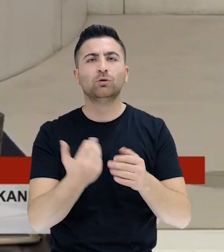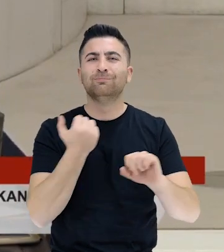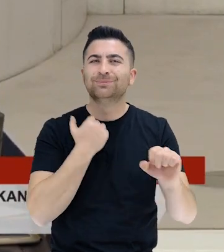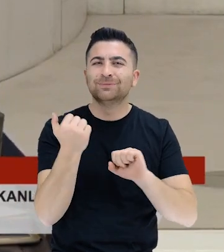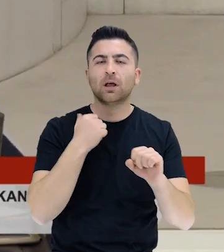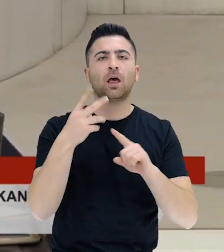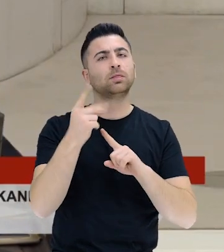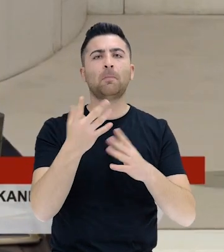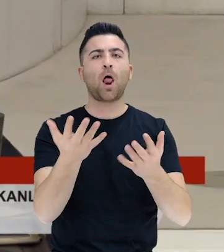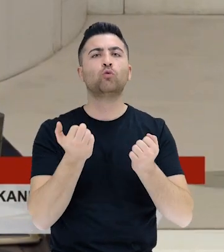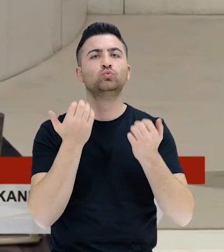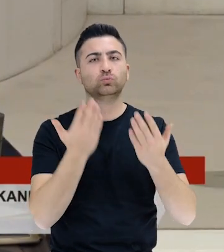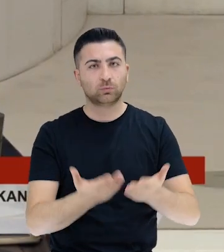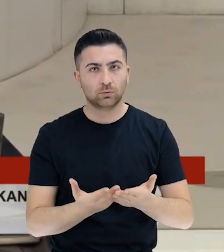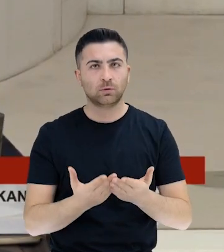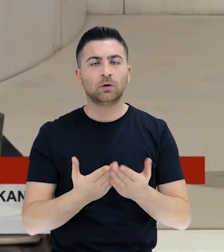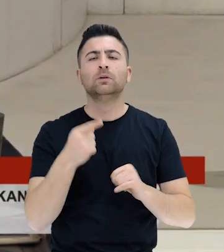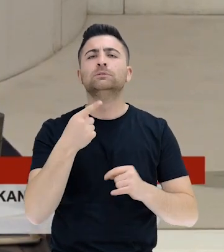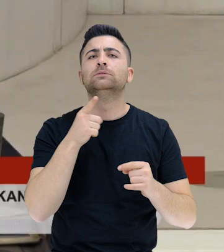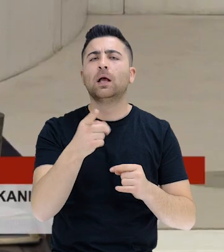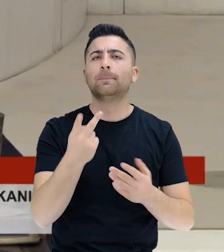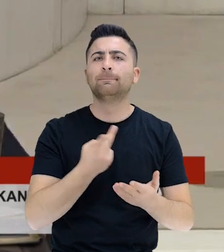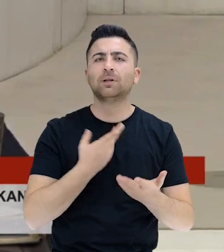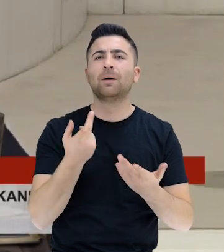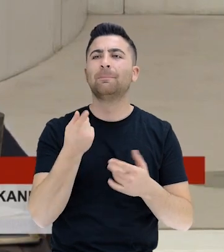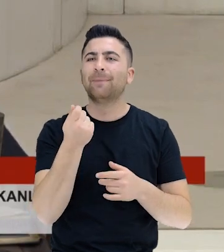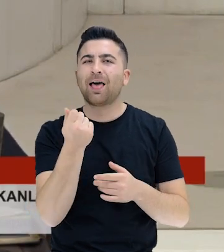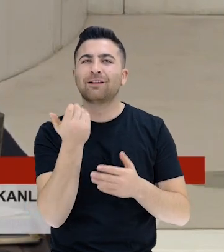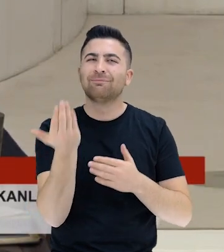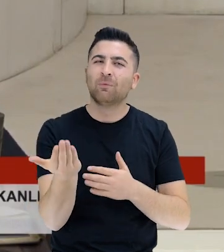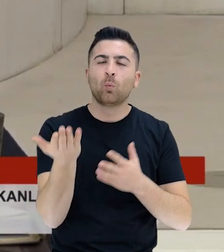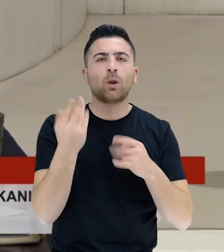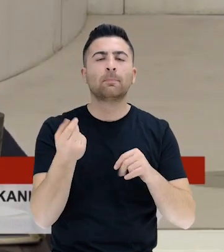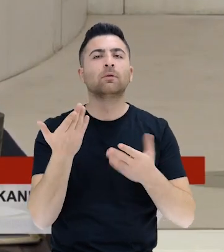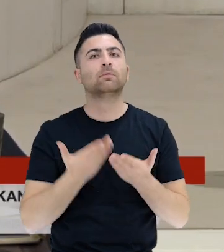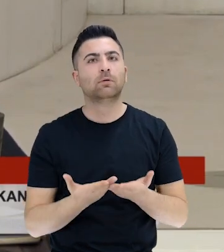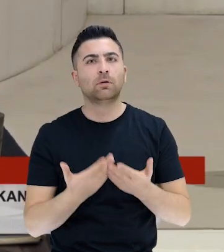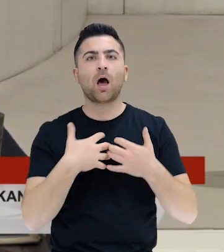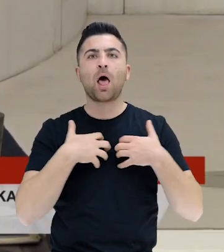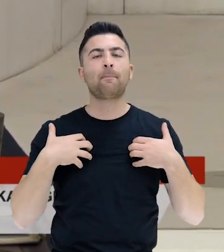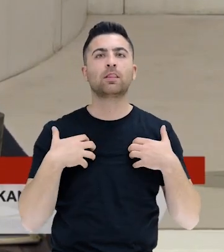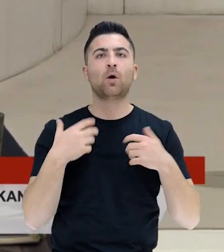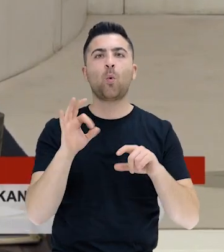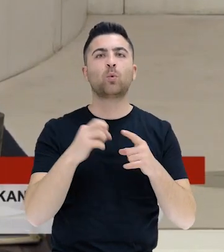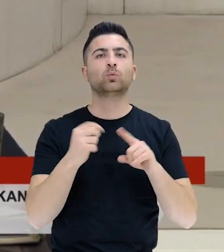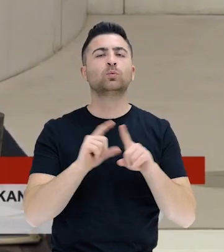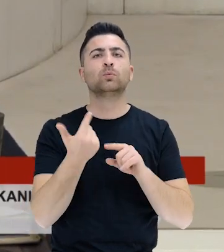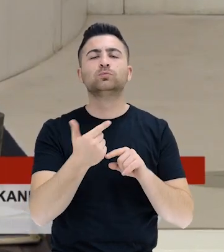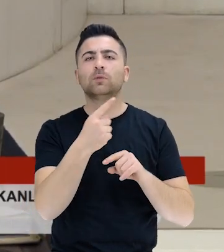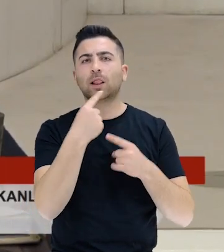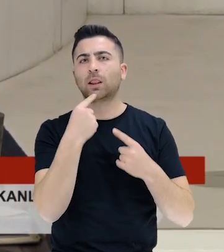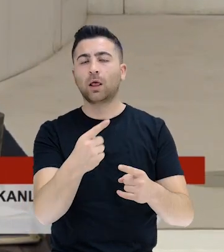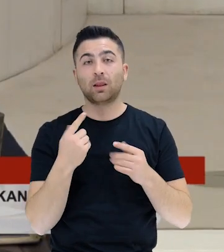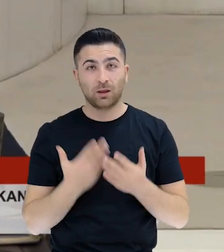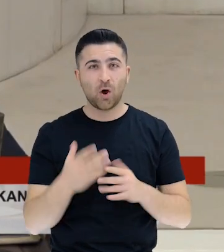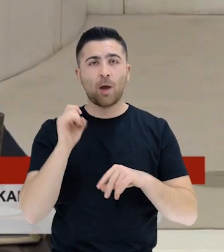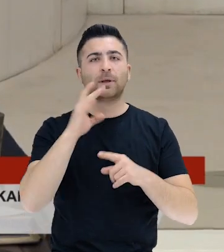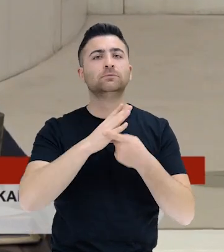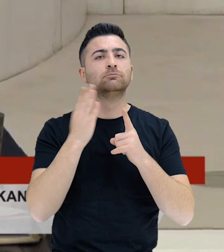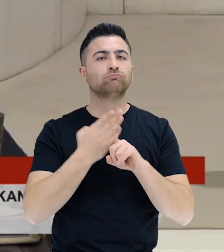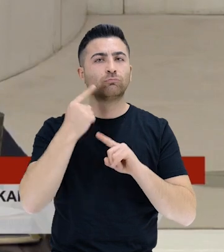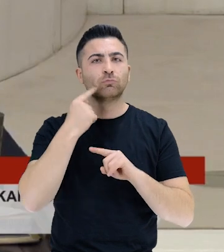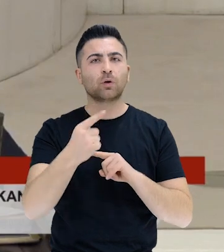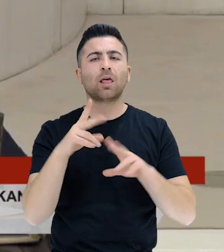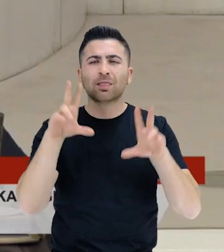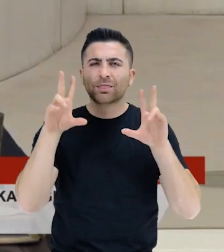PKK ile yaptığımız mücadelenin intikamını alıyorsunuz. Siz bizden para dilendiğiniz ve kahraman ordumuza sınırın ödesine geçme